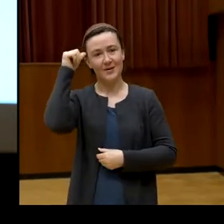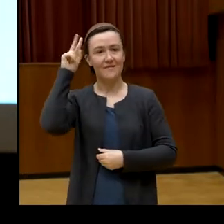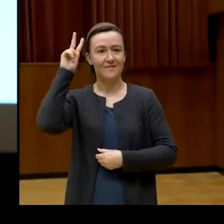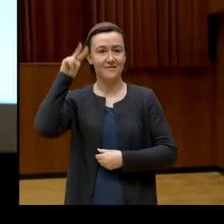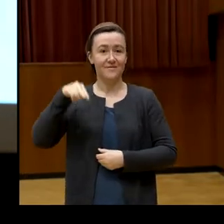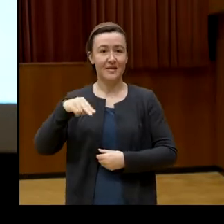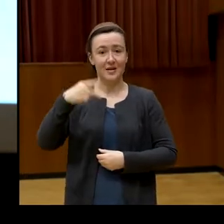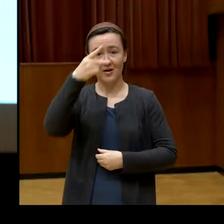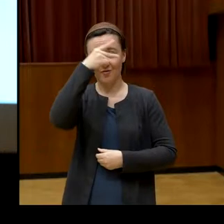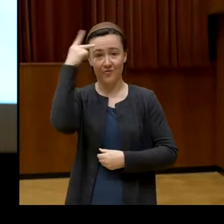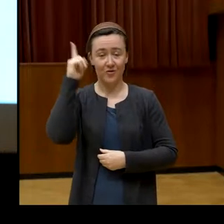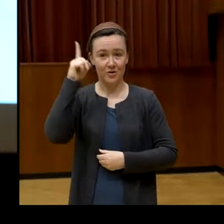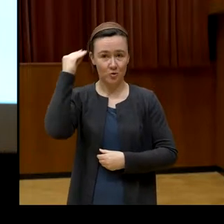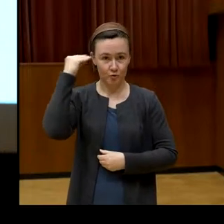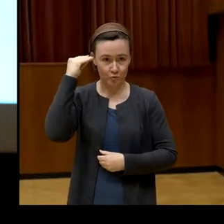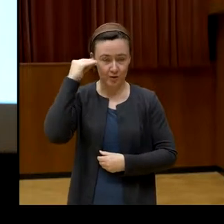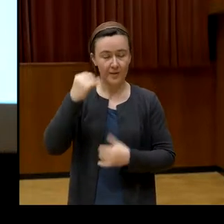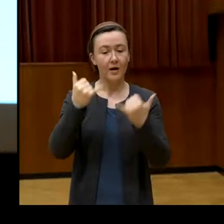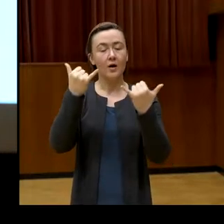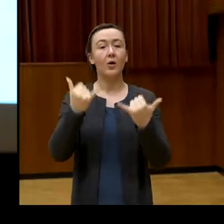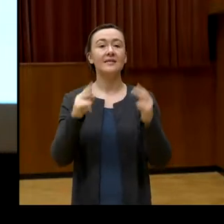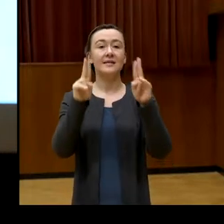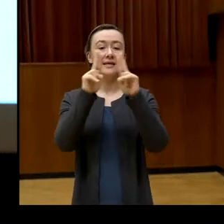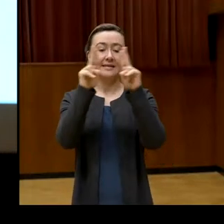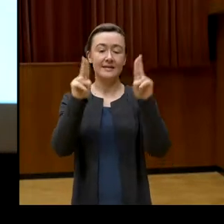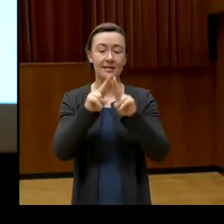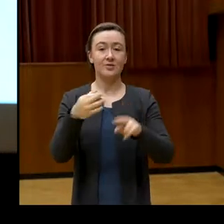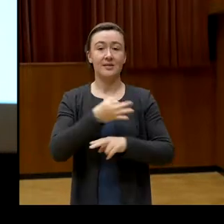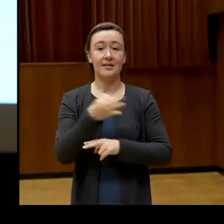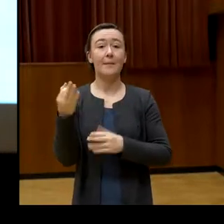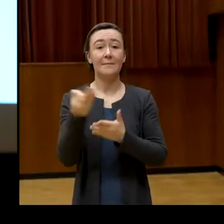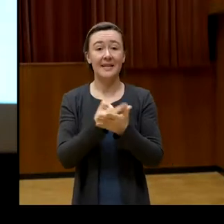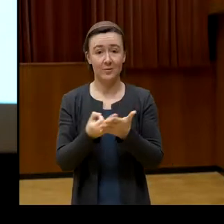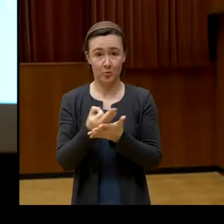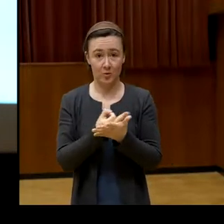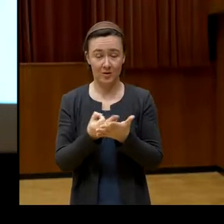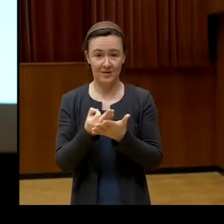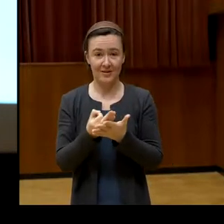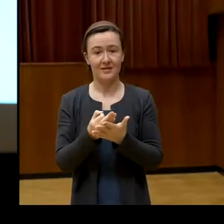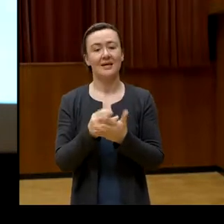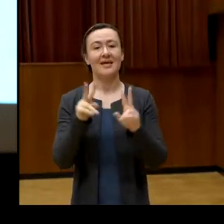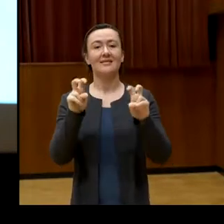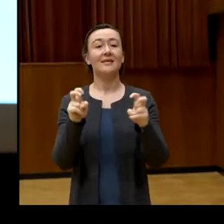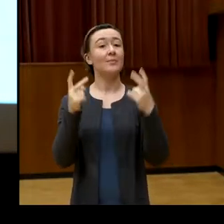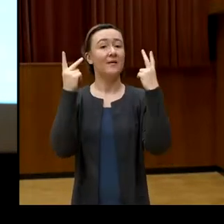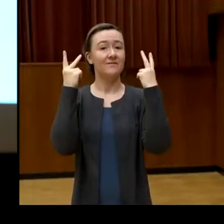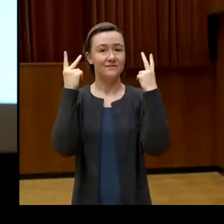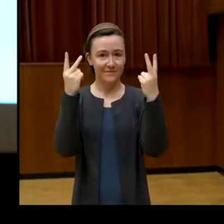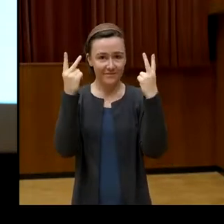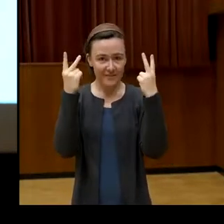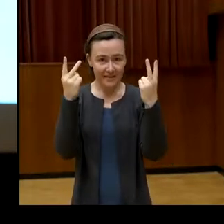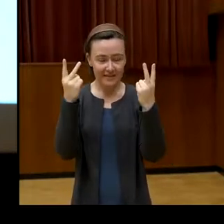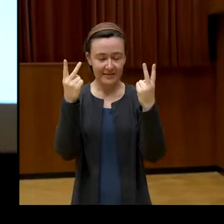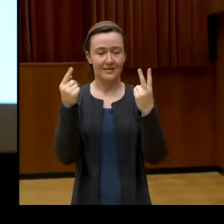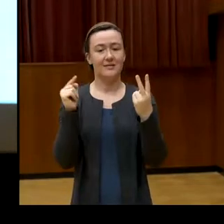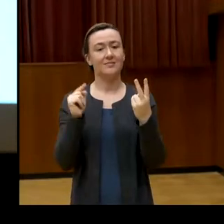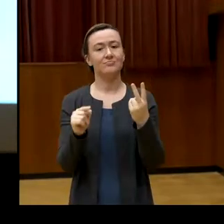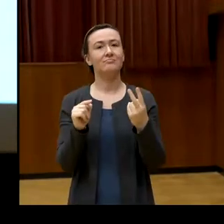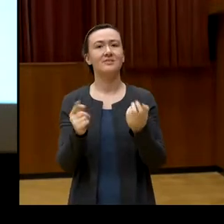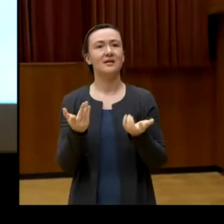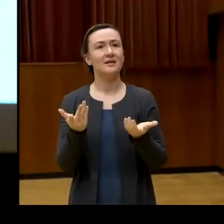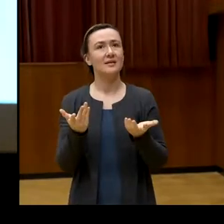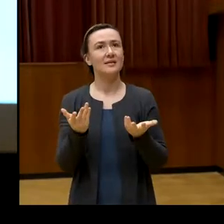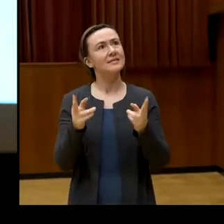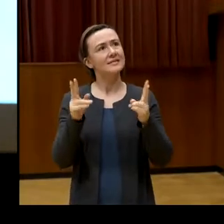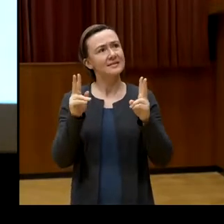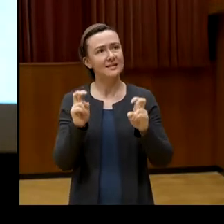Heute, am Internationalen Tag der Bildung widmen wir uns einem sehr wichtigen Thema, einem Thema, das im Grunde